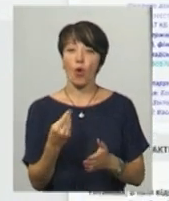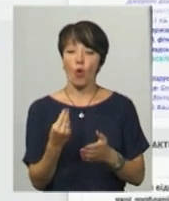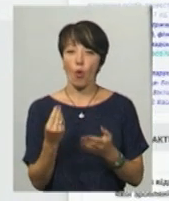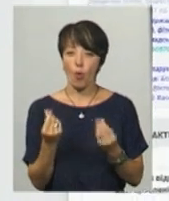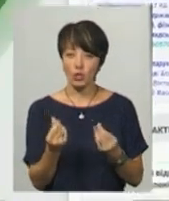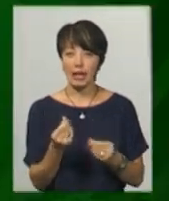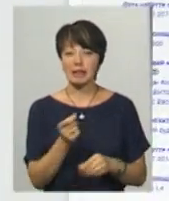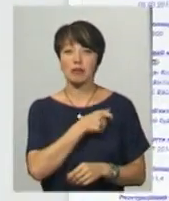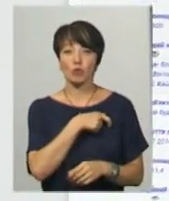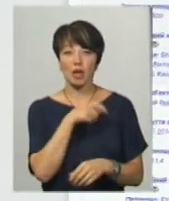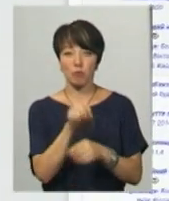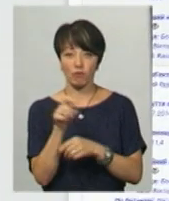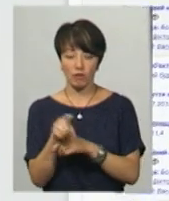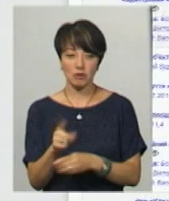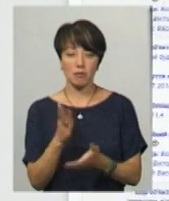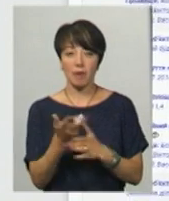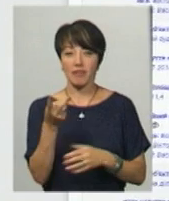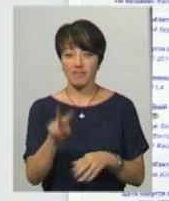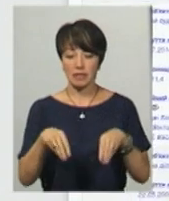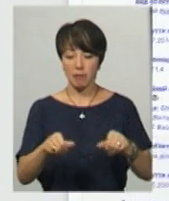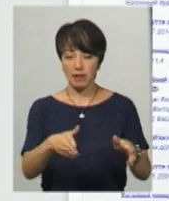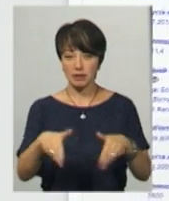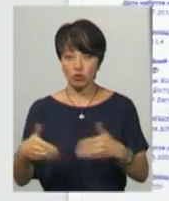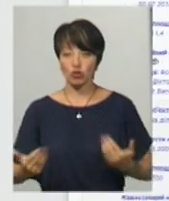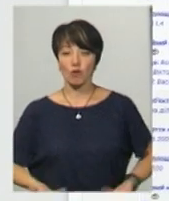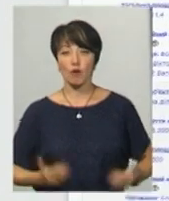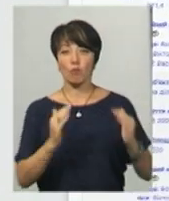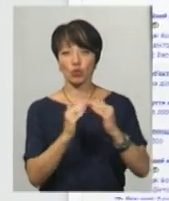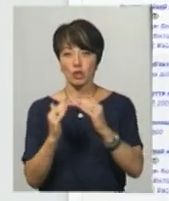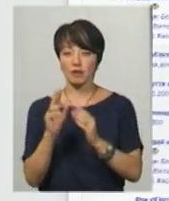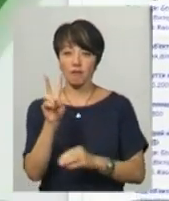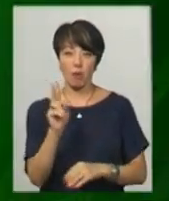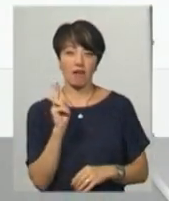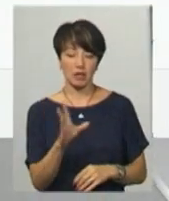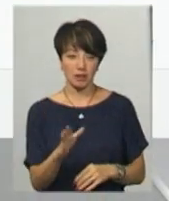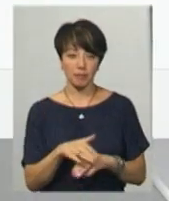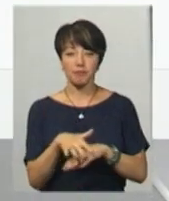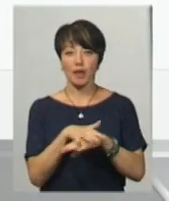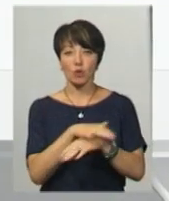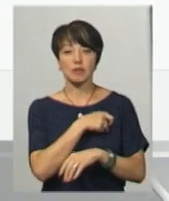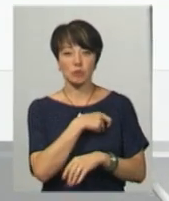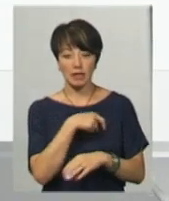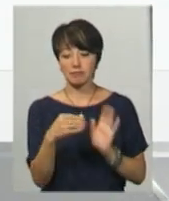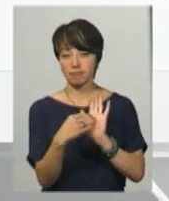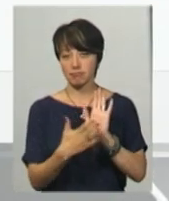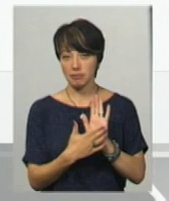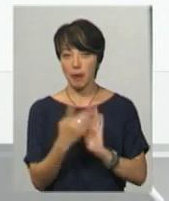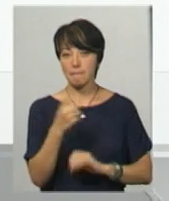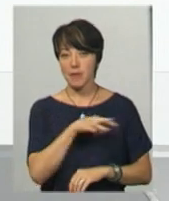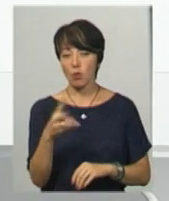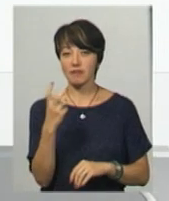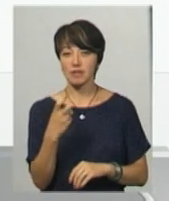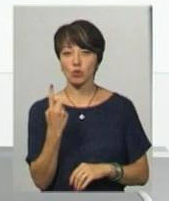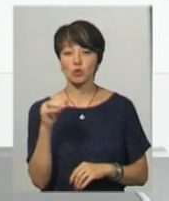депутатські повноваження. Чоловік володіє двома земельними ділянками, житловим будинком та двома квартирами. Народний обранець задекларував 1 мільйон